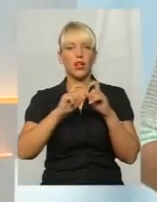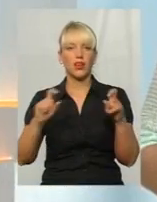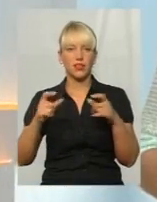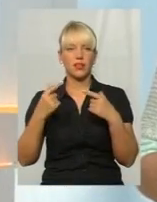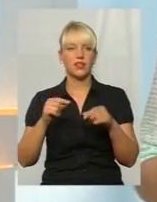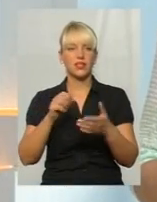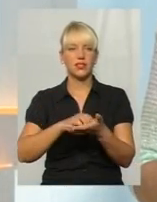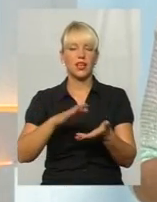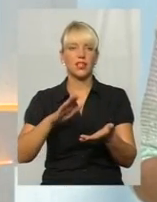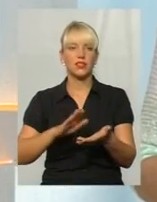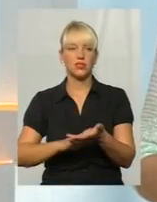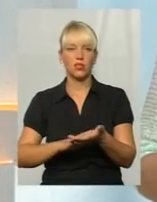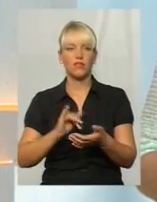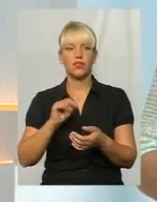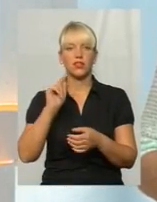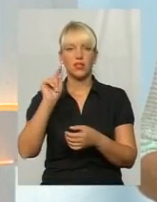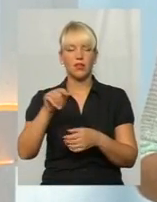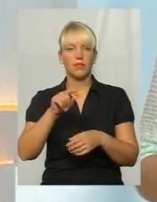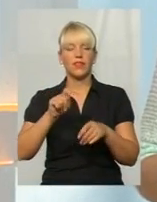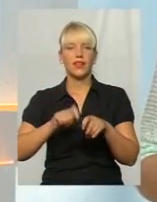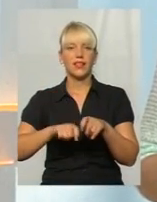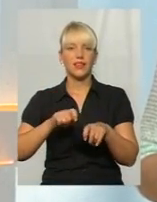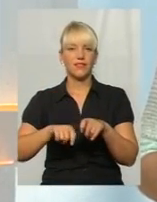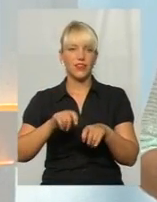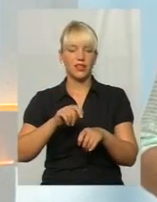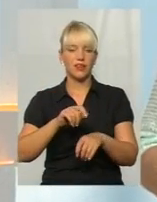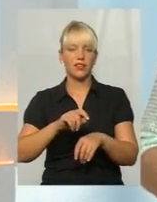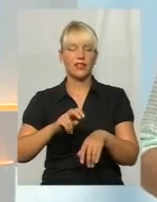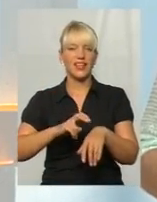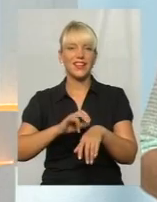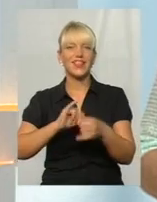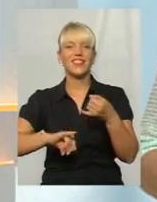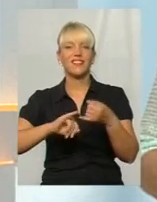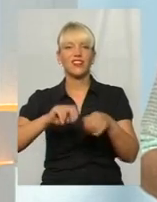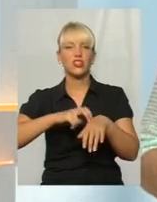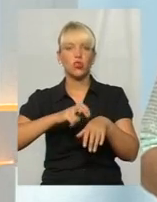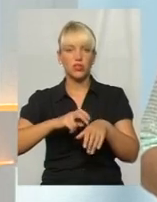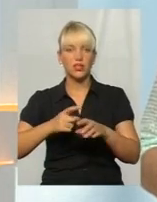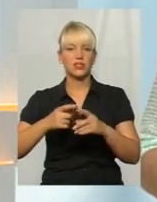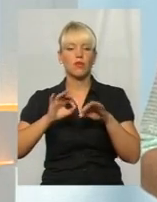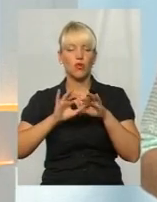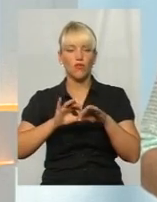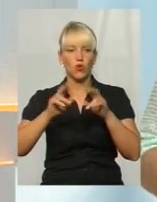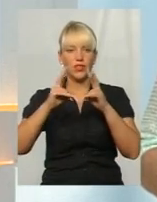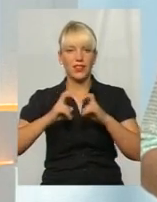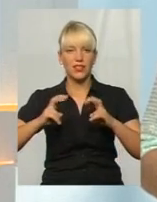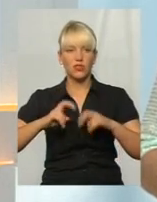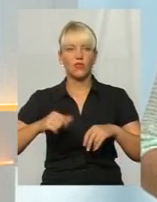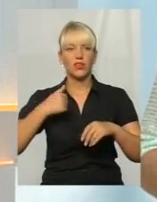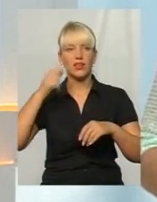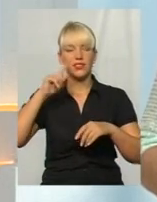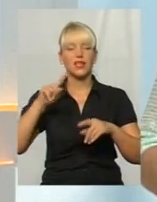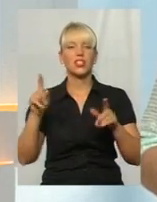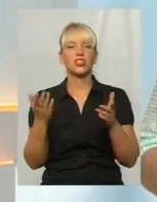зареєстровані, і там інфекціоністи, і проводять, мабуть, тестування, моша, я знаю тільки те, що ми займаємось, і ким ми